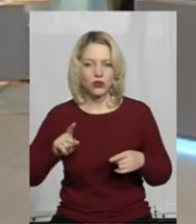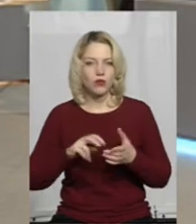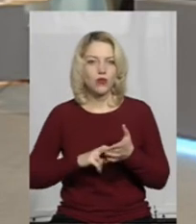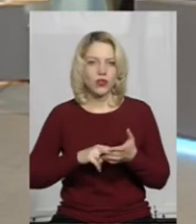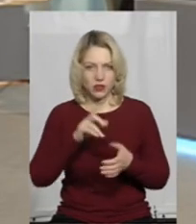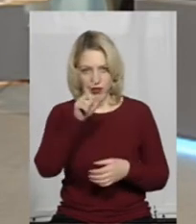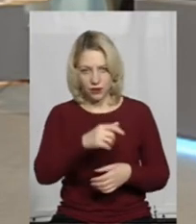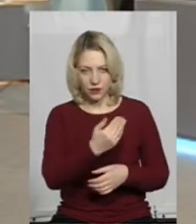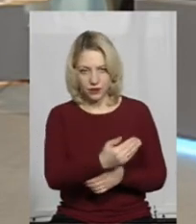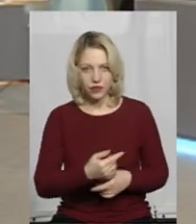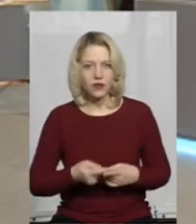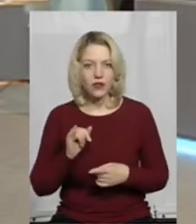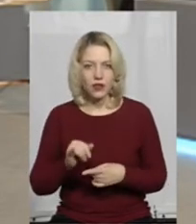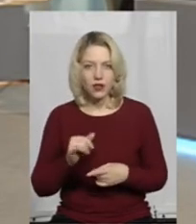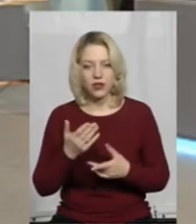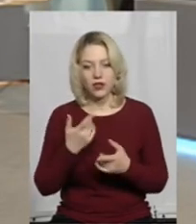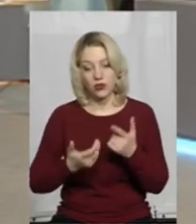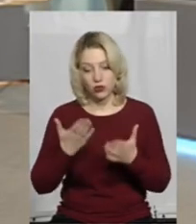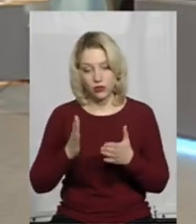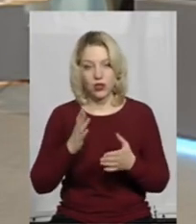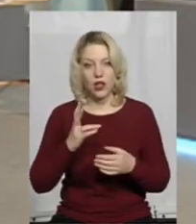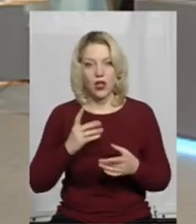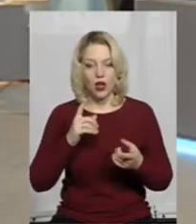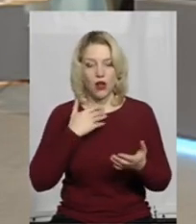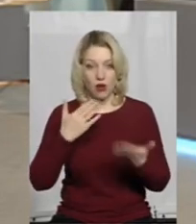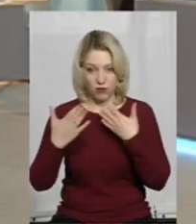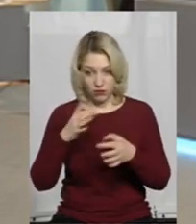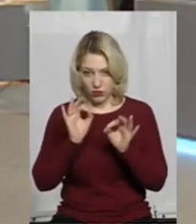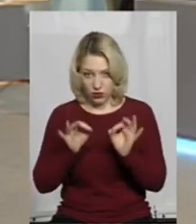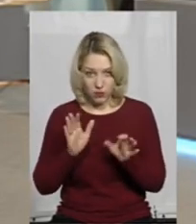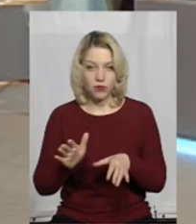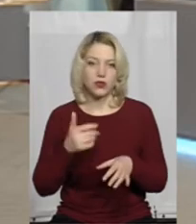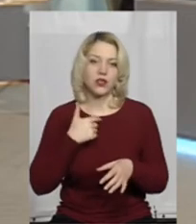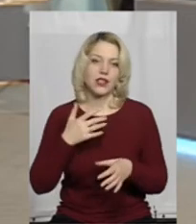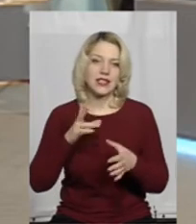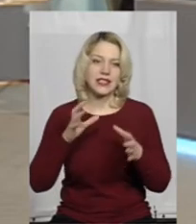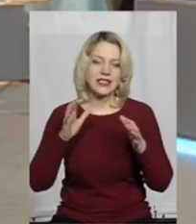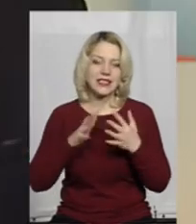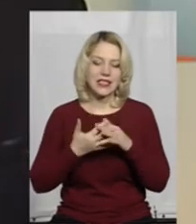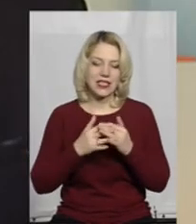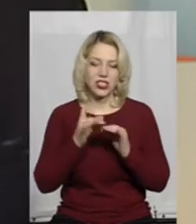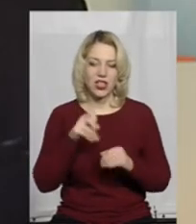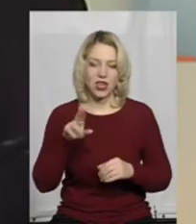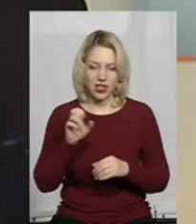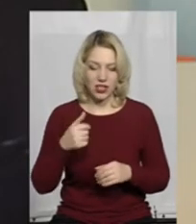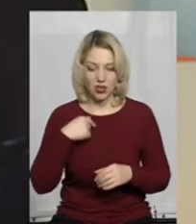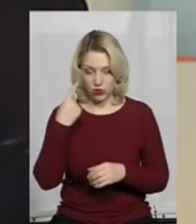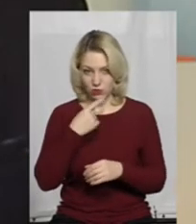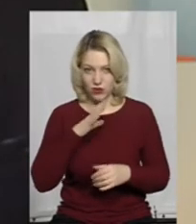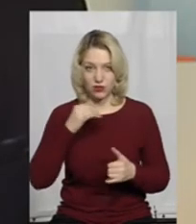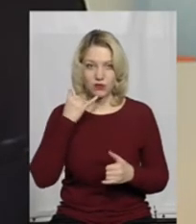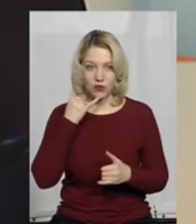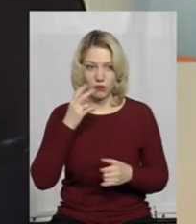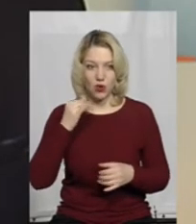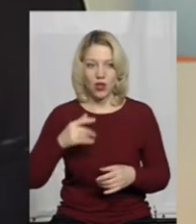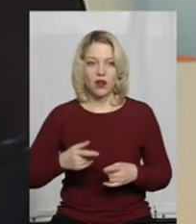Якщо він не піде на контакт, зразу це відбувається на території селищної ради, ми їдемо до селищного голови. Я особисто з ним поспілкувалася по телефону.